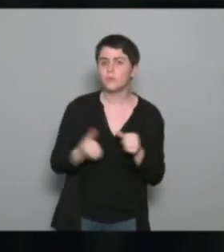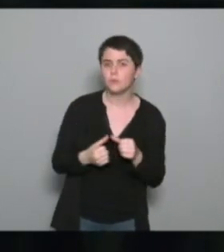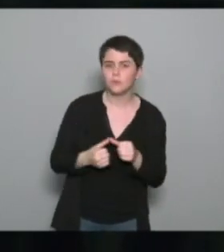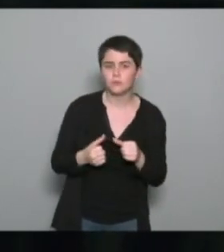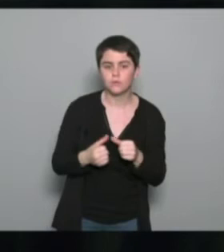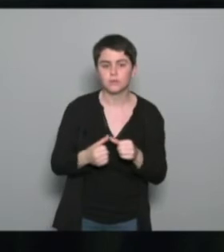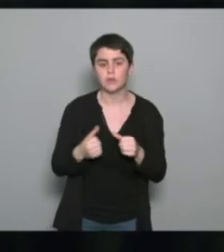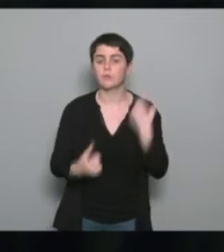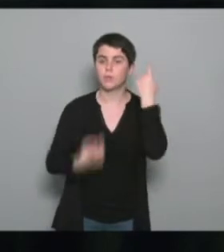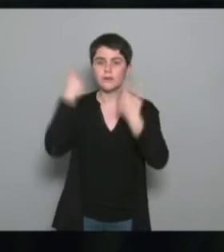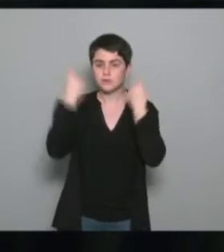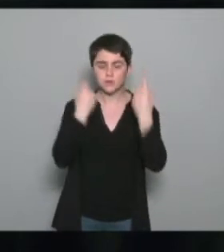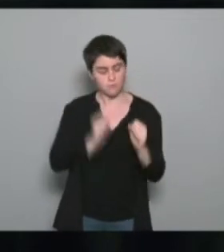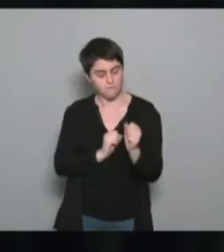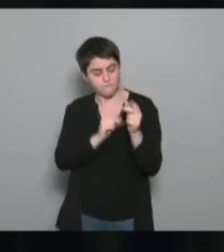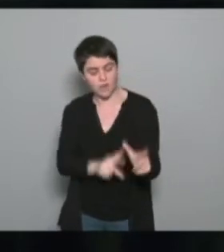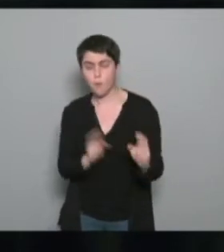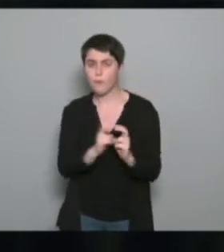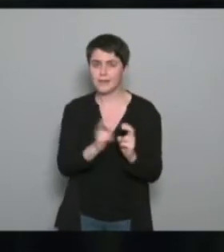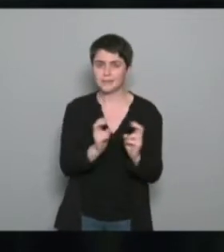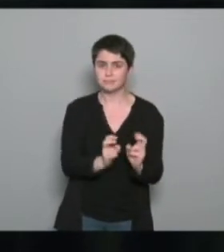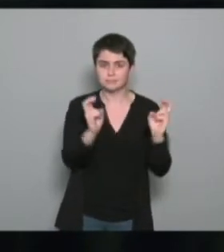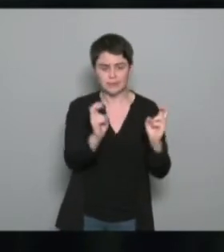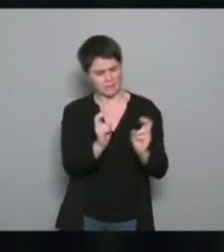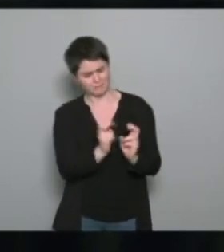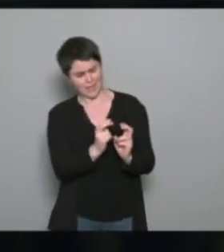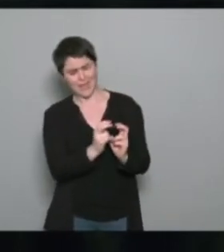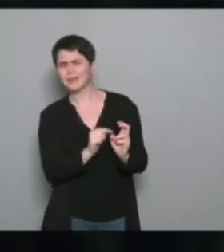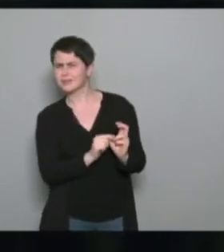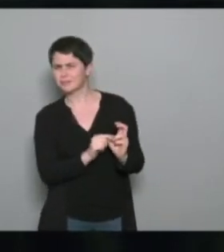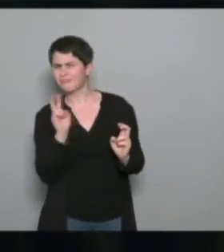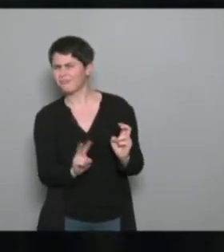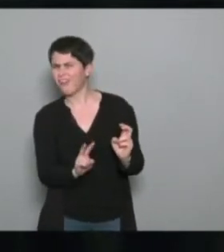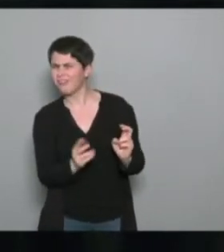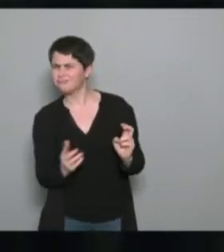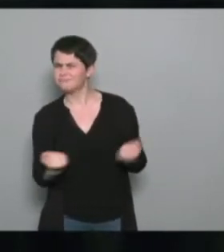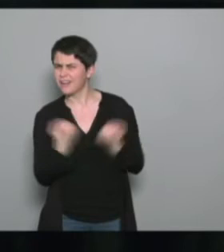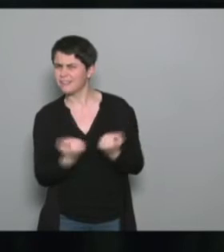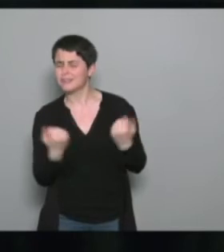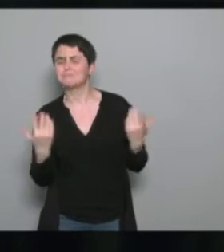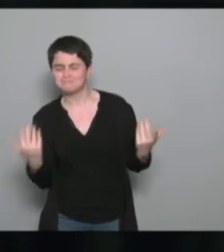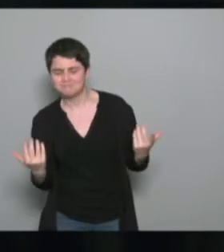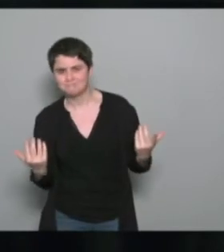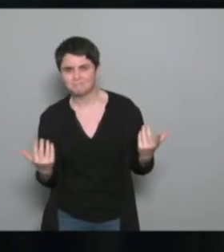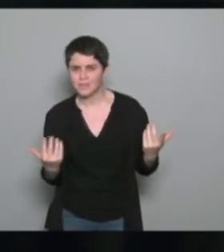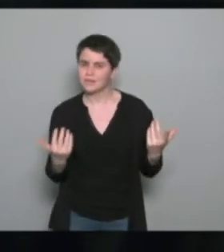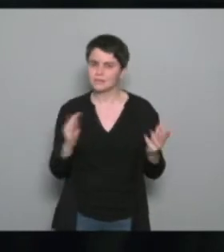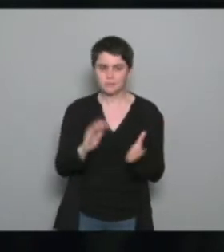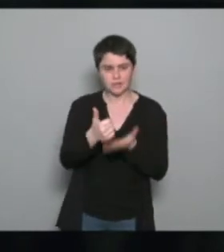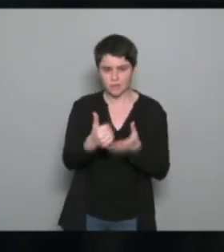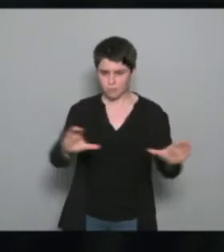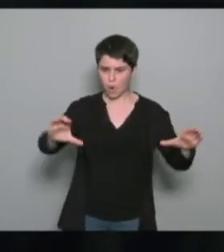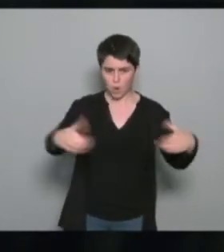'utilisation des vélos électriques. Alors, électrique, ça peut faire sourire, mais ça nous permet de gérer l'hétérogénéité des groupes